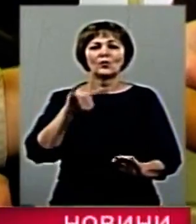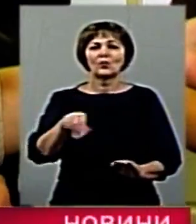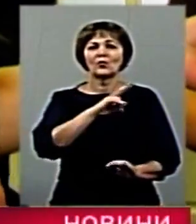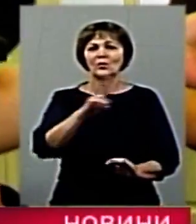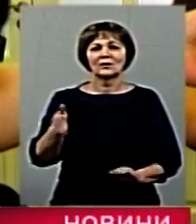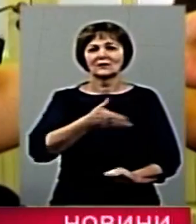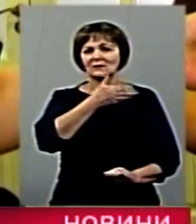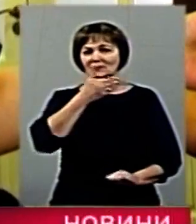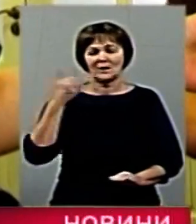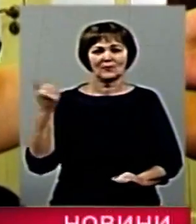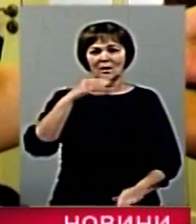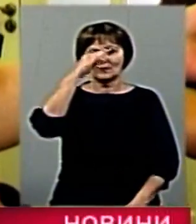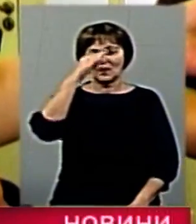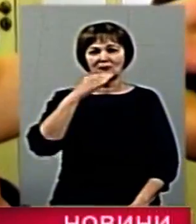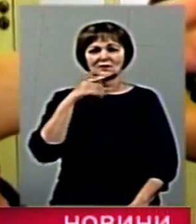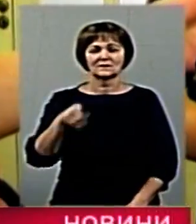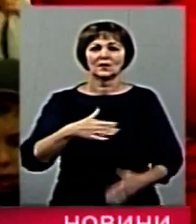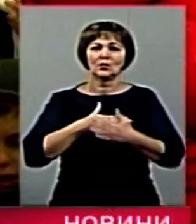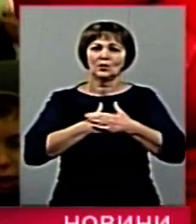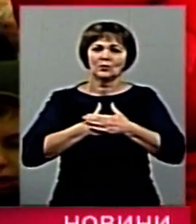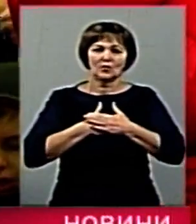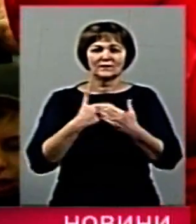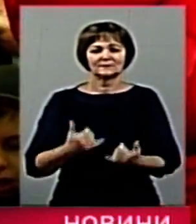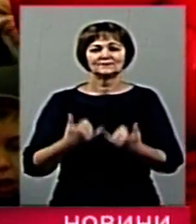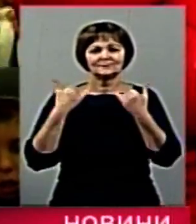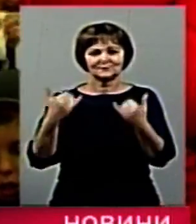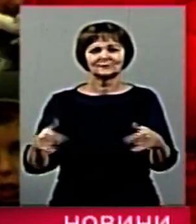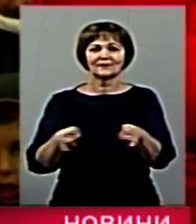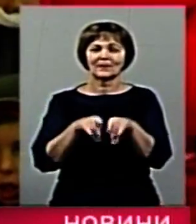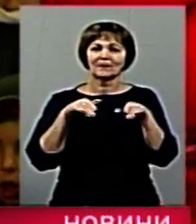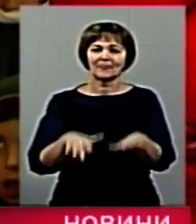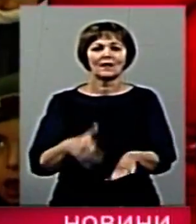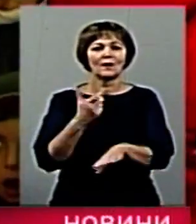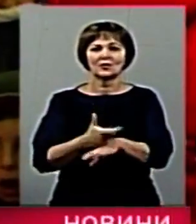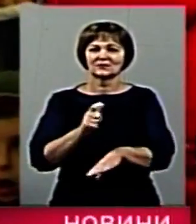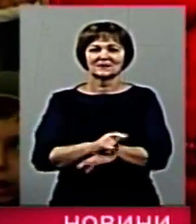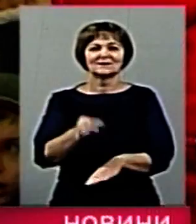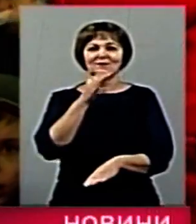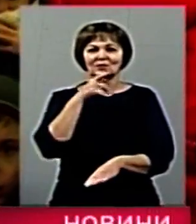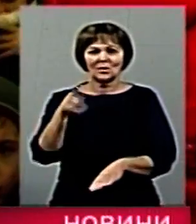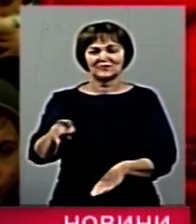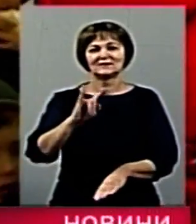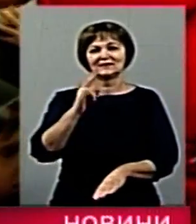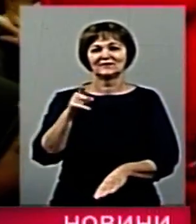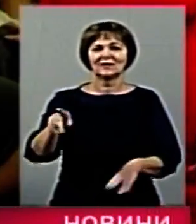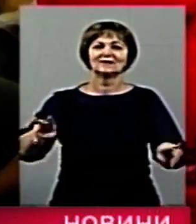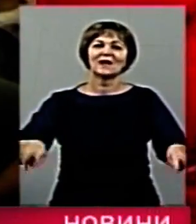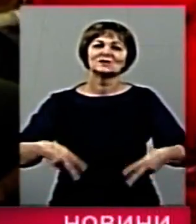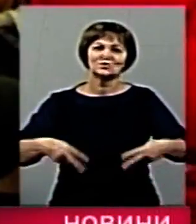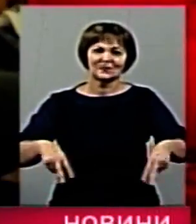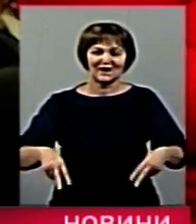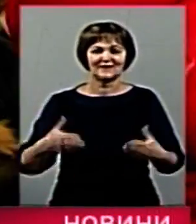батьківською любов'ю, щоб для них робили такі заходи. Дуже сподобалося дитині, вона танцювала. Танцювала?